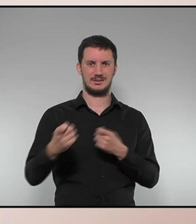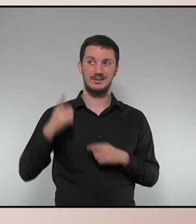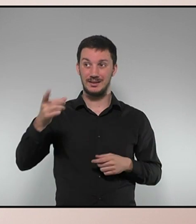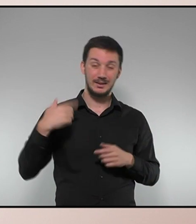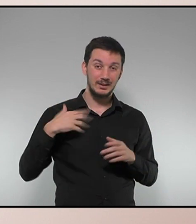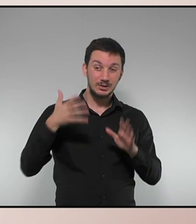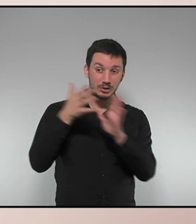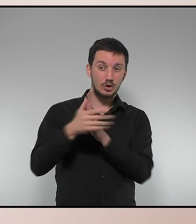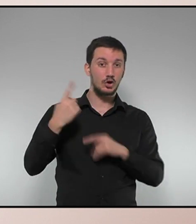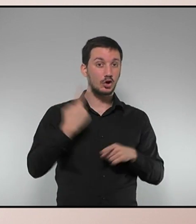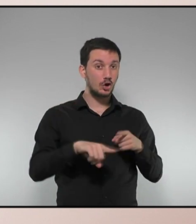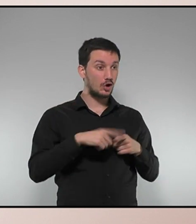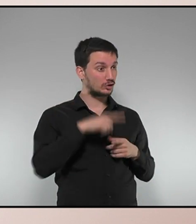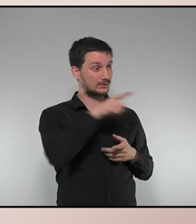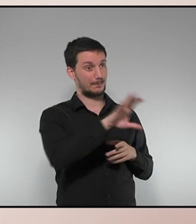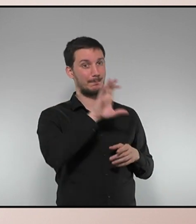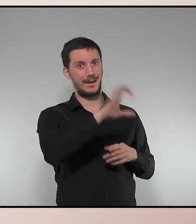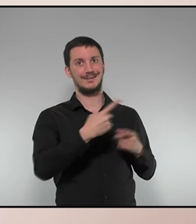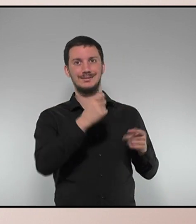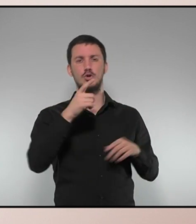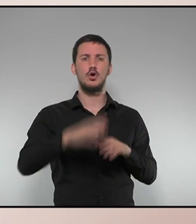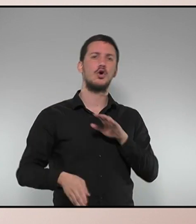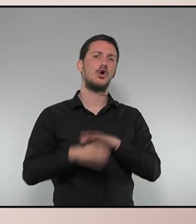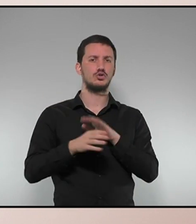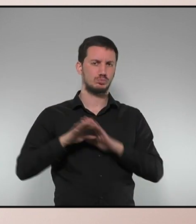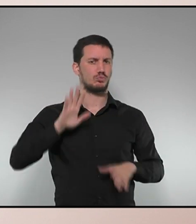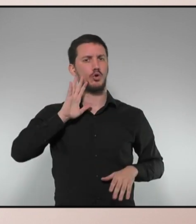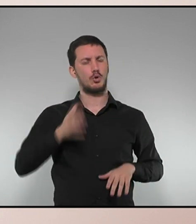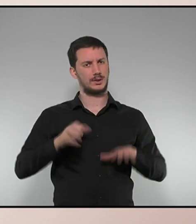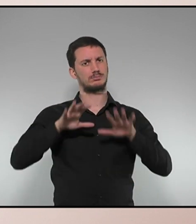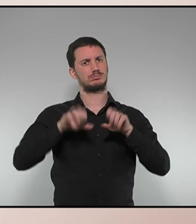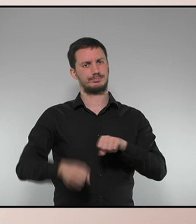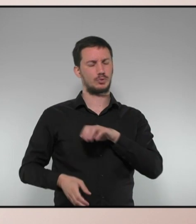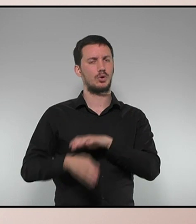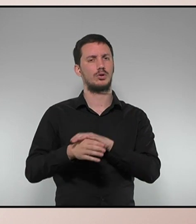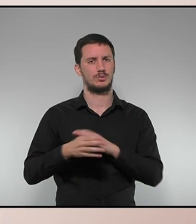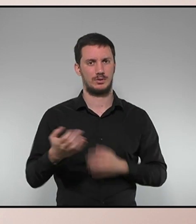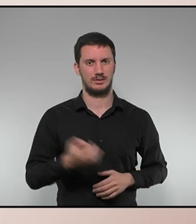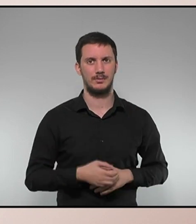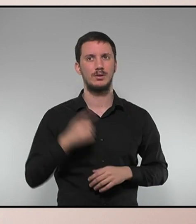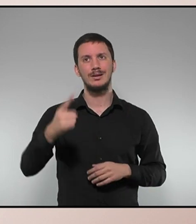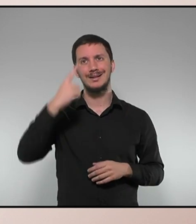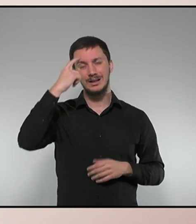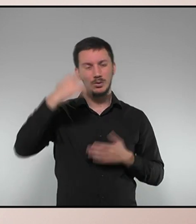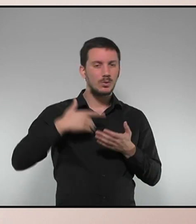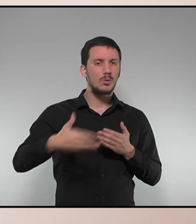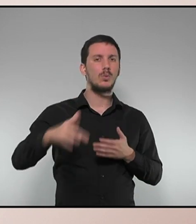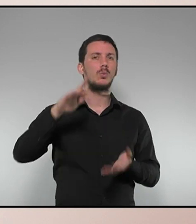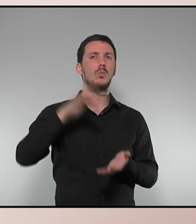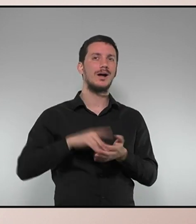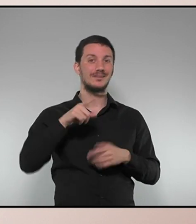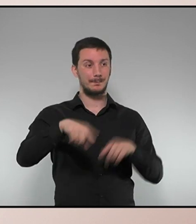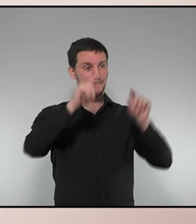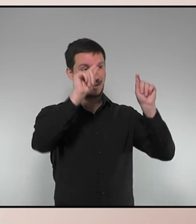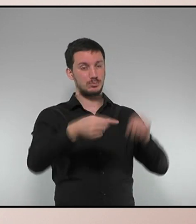que el país espera del seu govern. Que segueixi governant, com acaba d'explicar. Li pregunto, doncs, quant creu que el país podrà disposar d'aquest